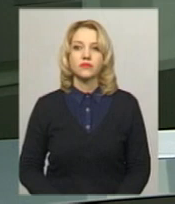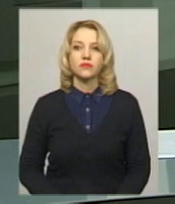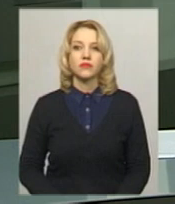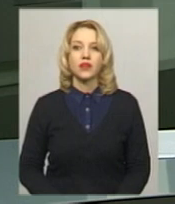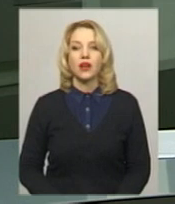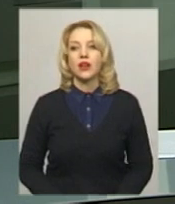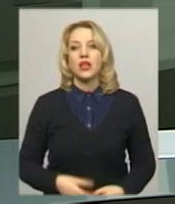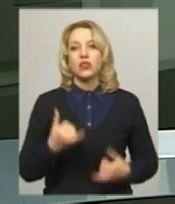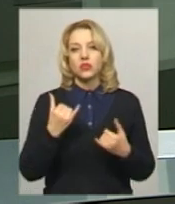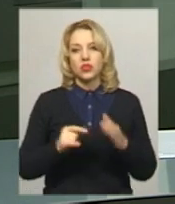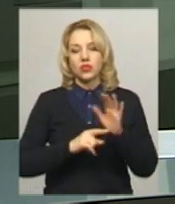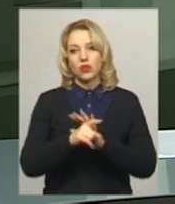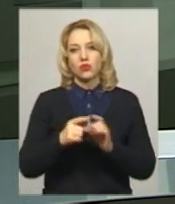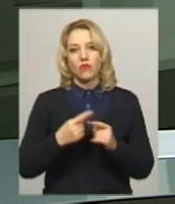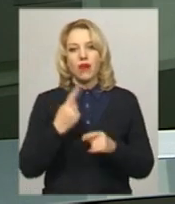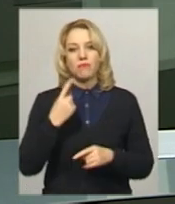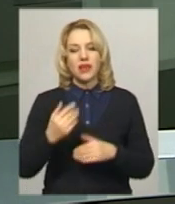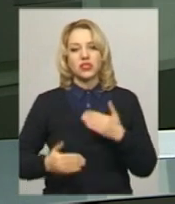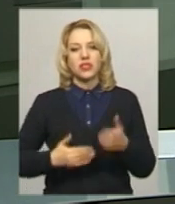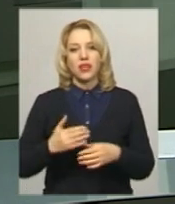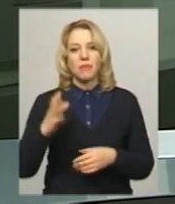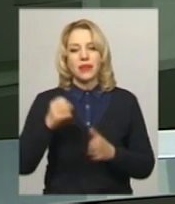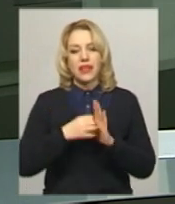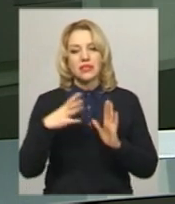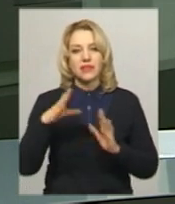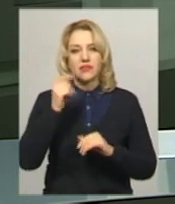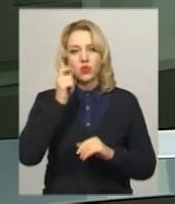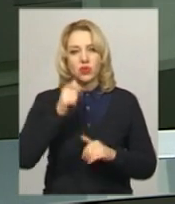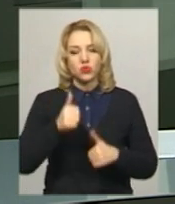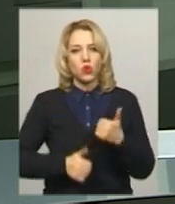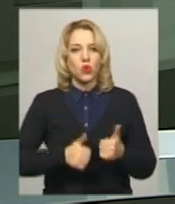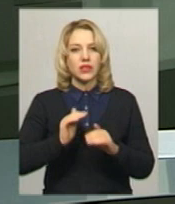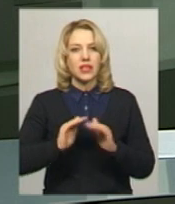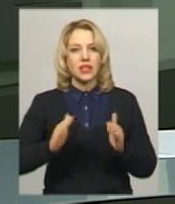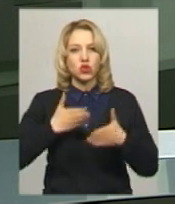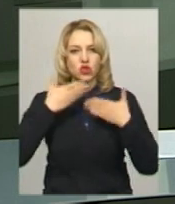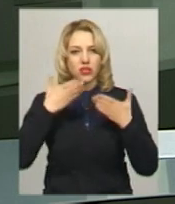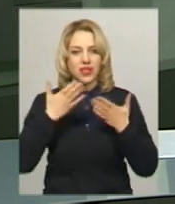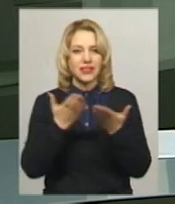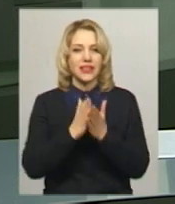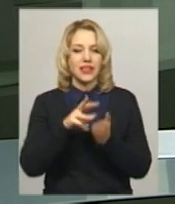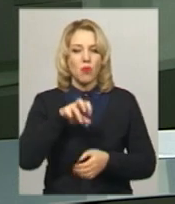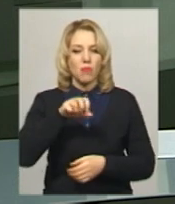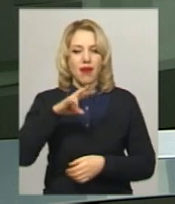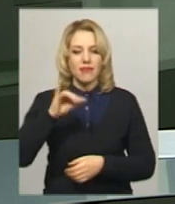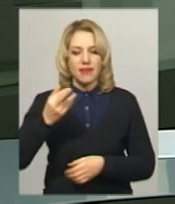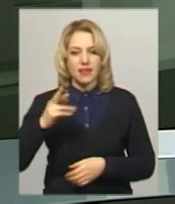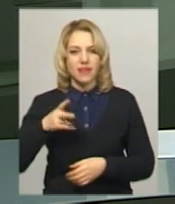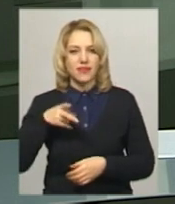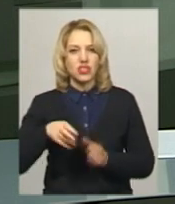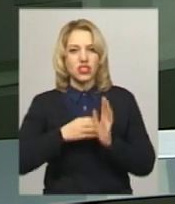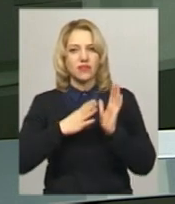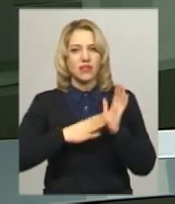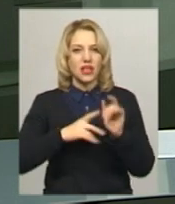Сьогодні стартував перший етап 15-го всеукраїнського конкурсу дитячого читання «Книгоманія-2019»,